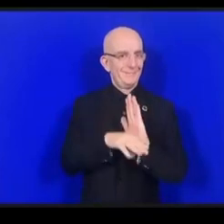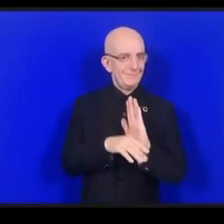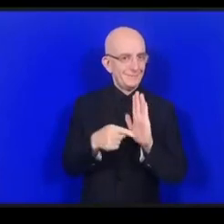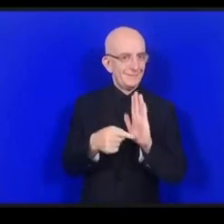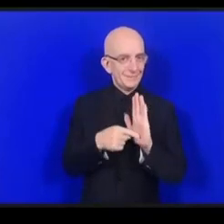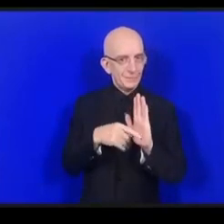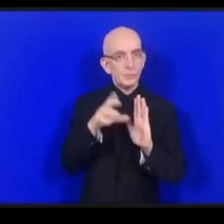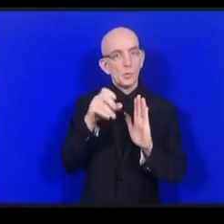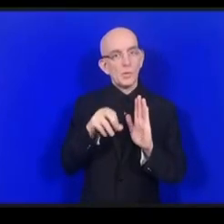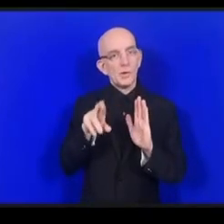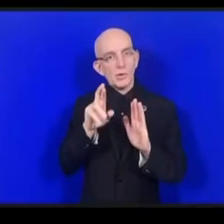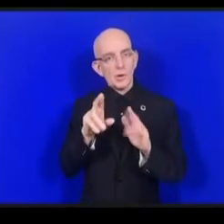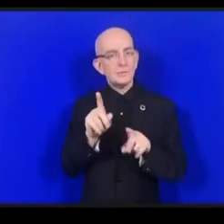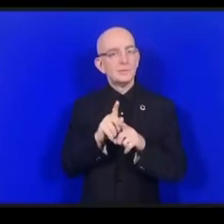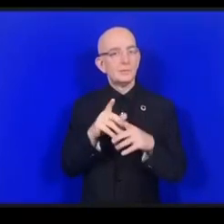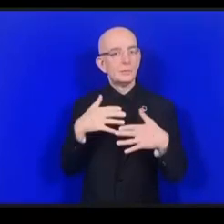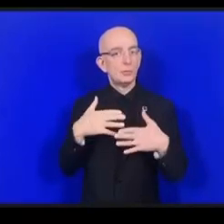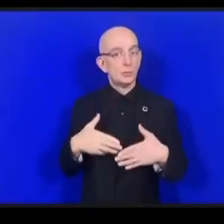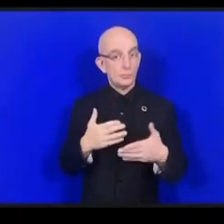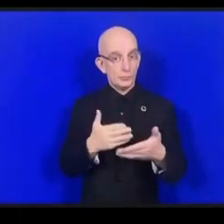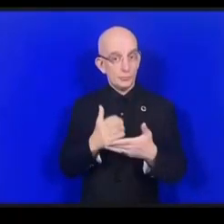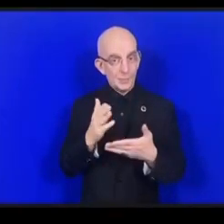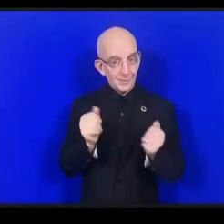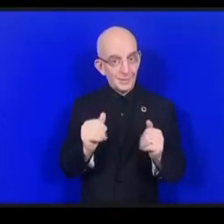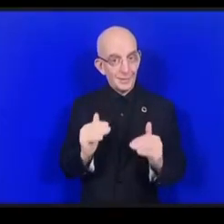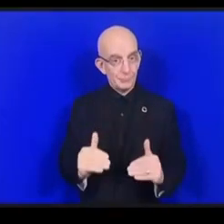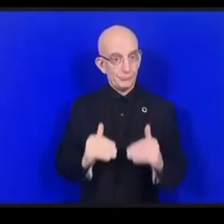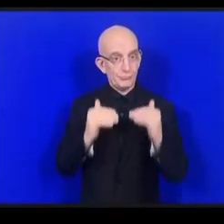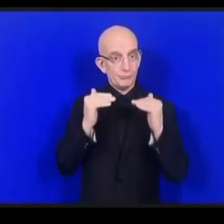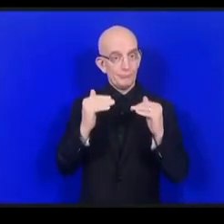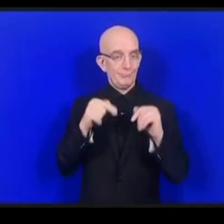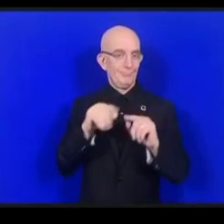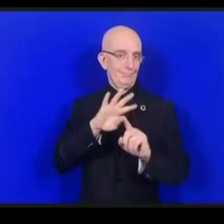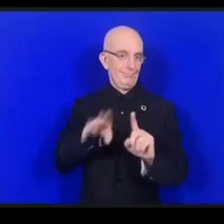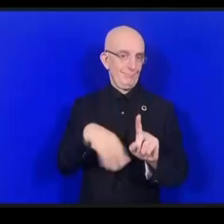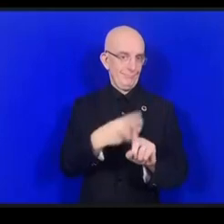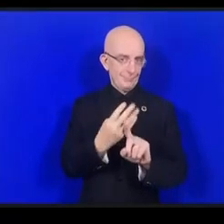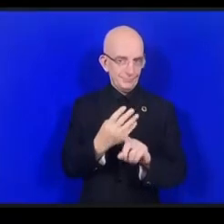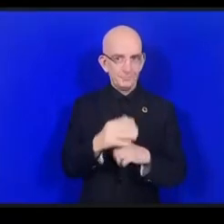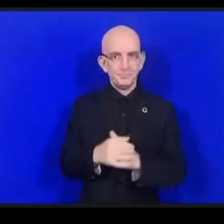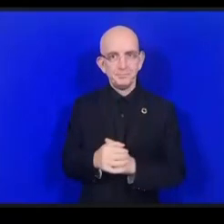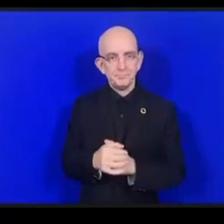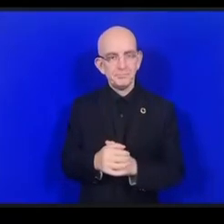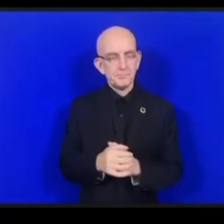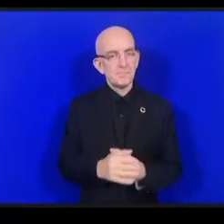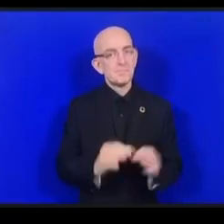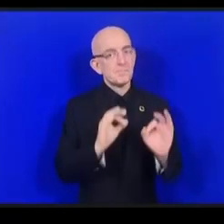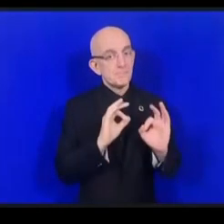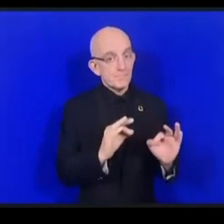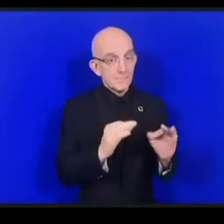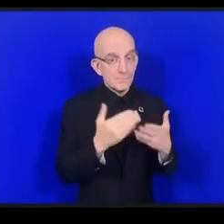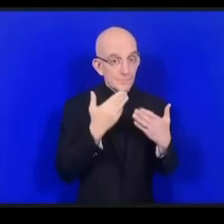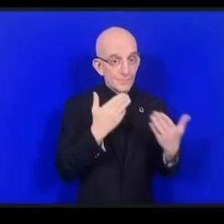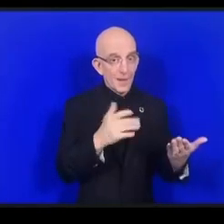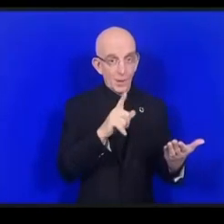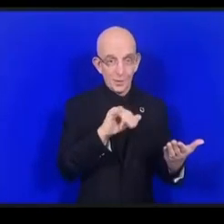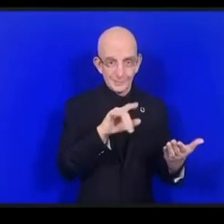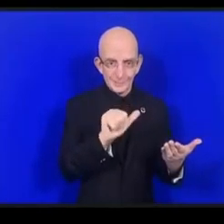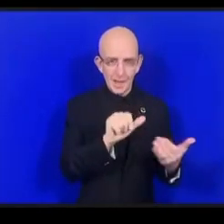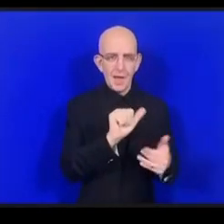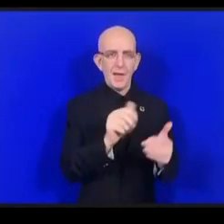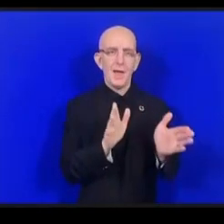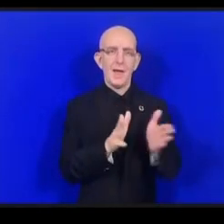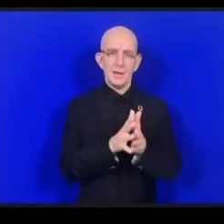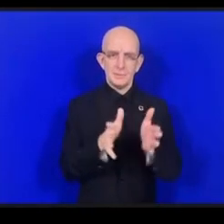التنمية المستدامة شكرا شكرا لك على شرح ما معنى Open Educational